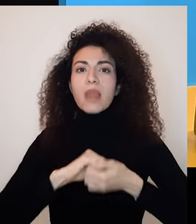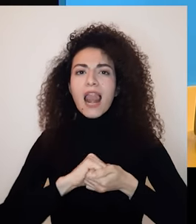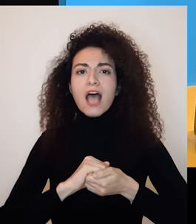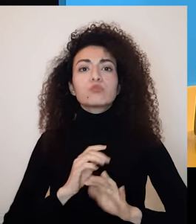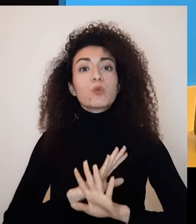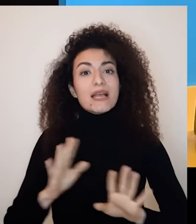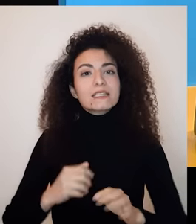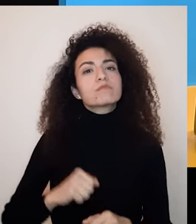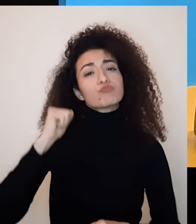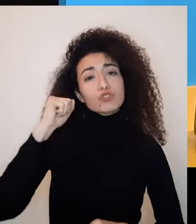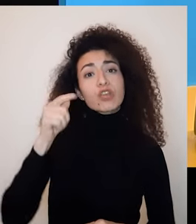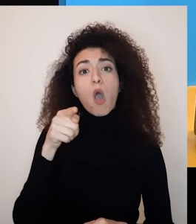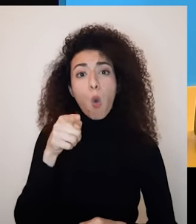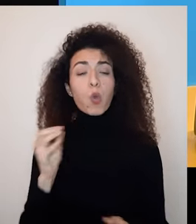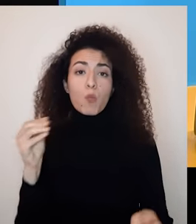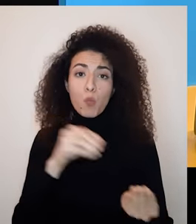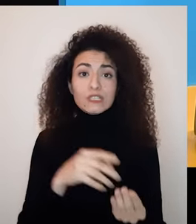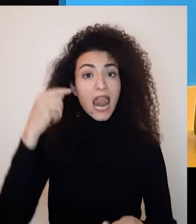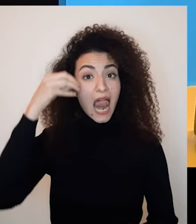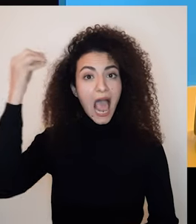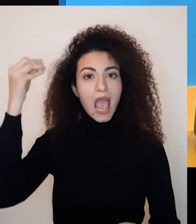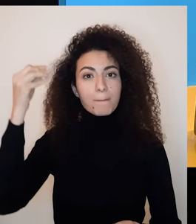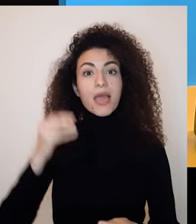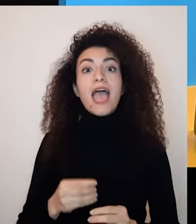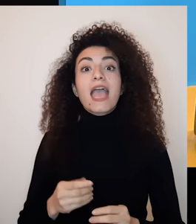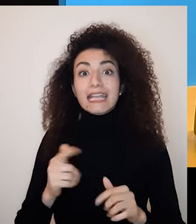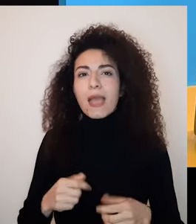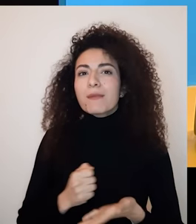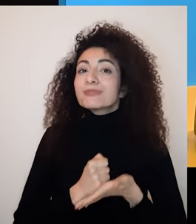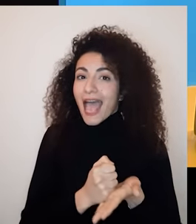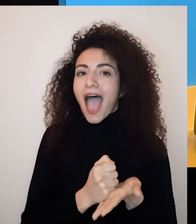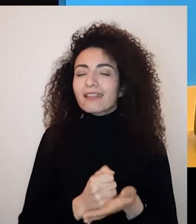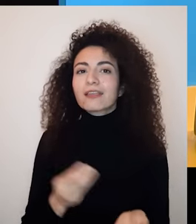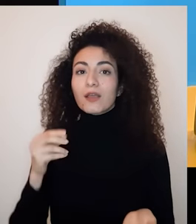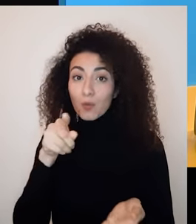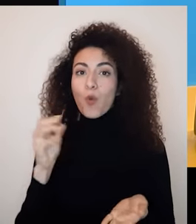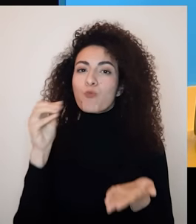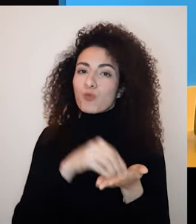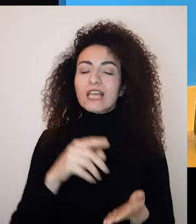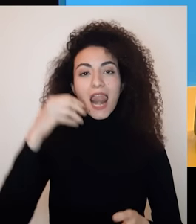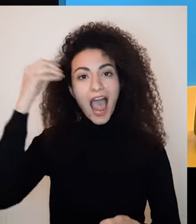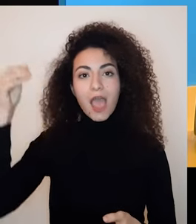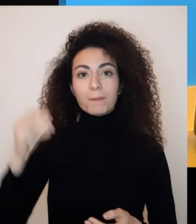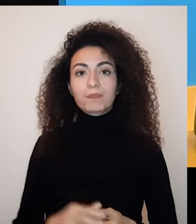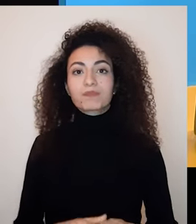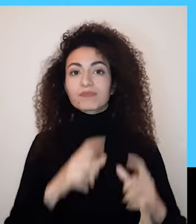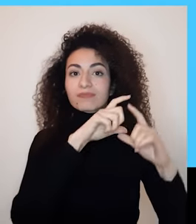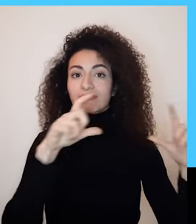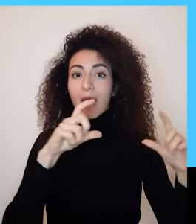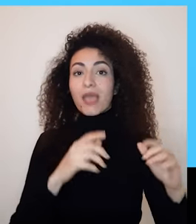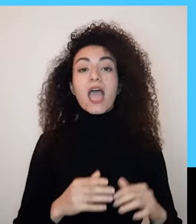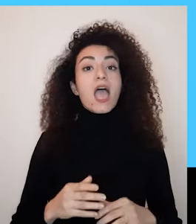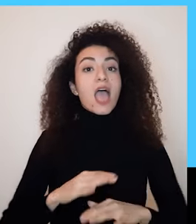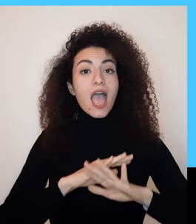أن نجعل أحلام الحياة حقيقة الجميل في العلاقات العميقة هي أنها لا تكتفي فقط بتشجيع الشخص على تحقيق أحلامه